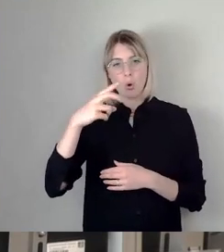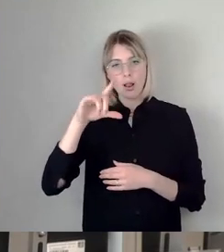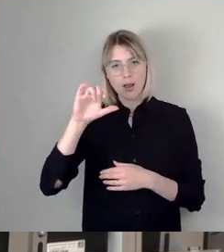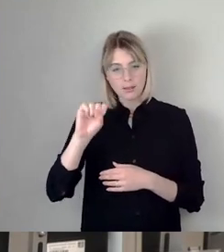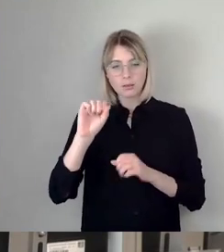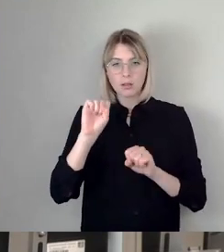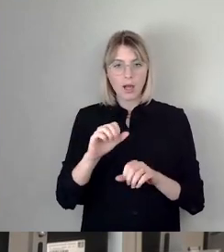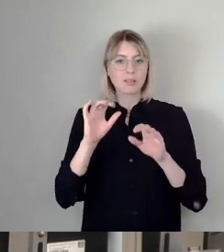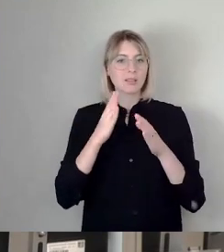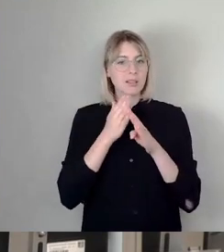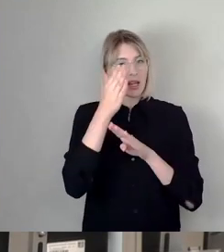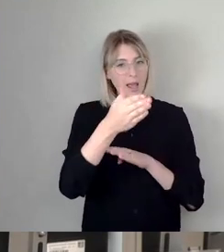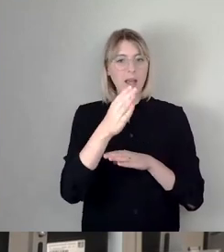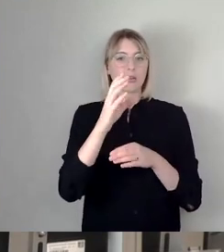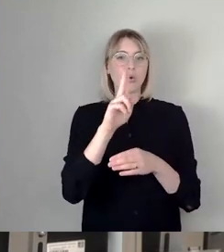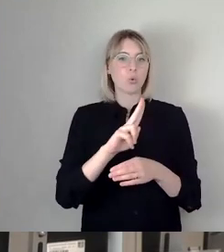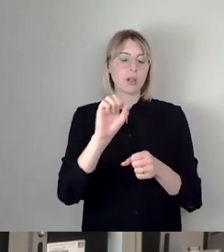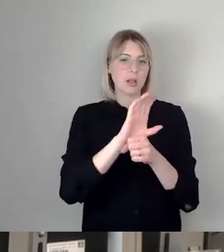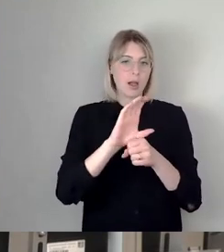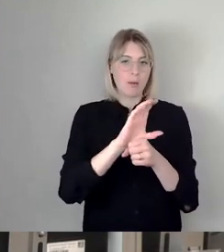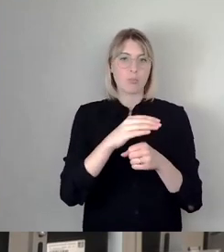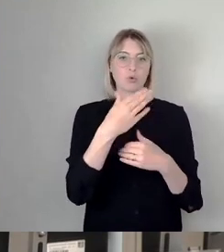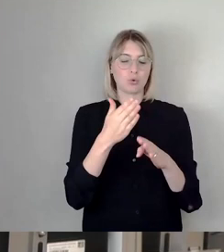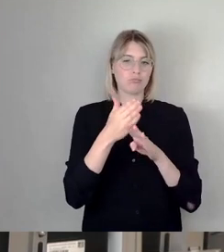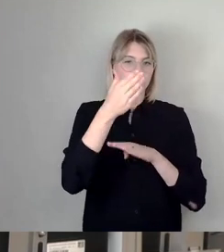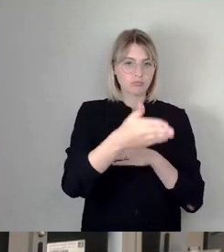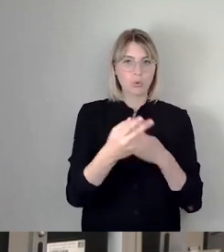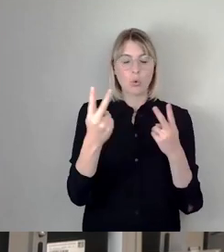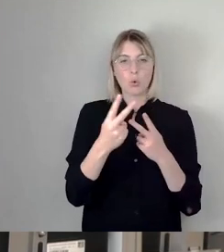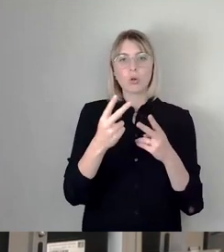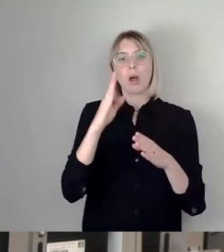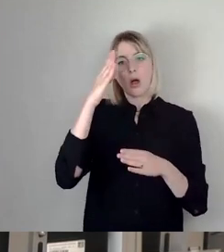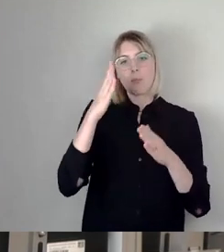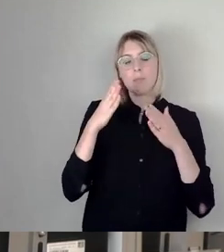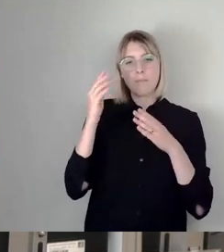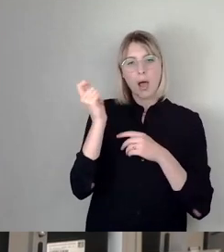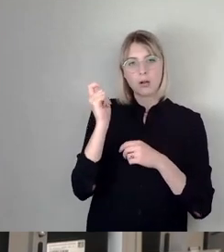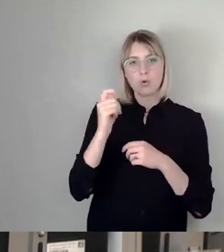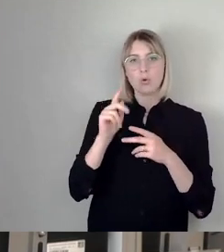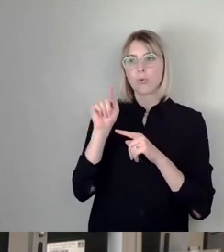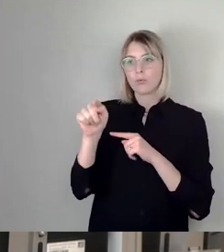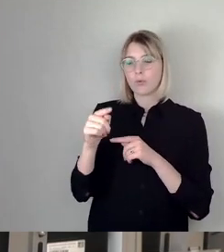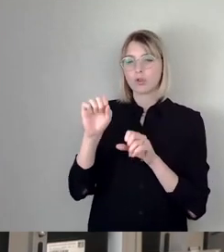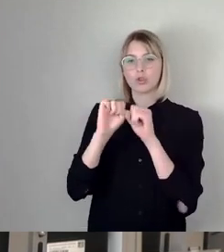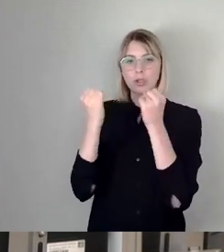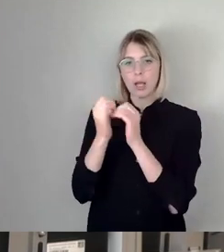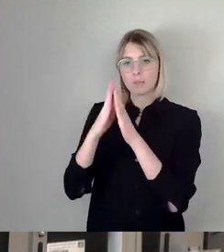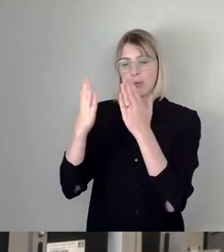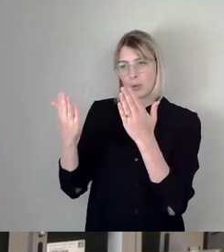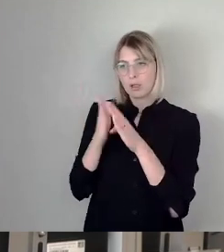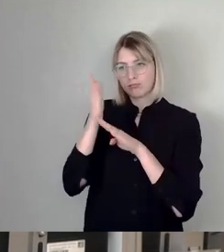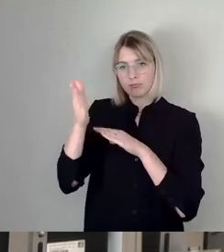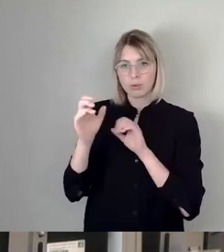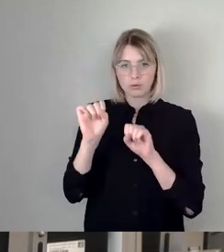ganz, ganz großer Gewinn. Oder eben vom Hauptbahnhof direkt zur Staats und Universitätsbibliothek. Auch das Verbindungen, die heute fehlen, die mit diesem